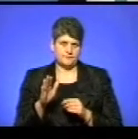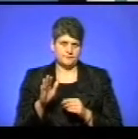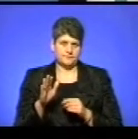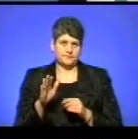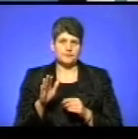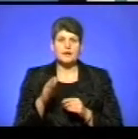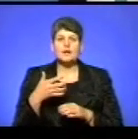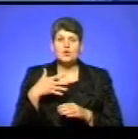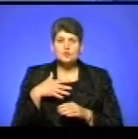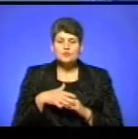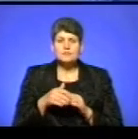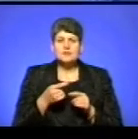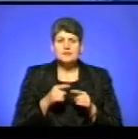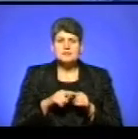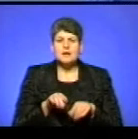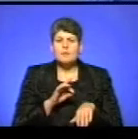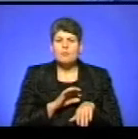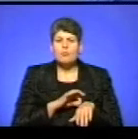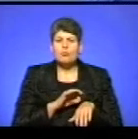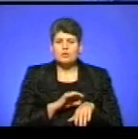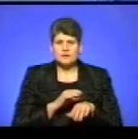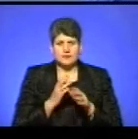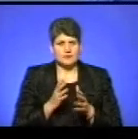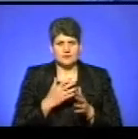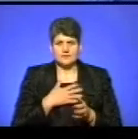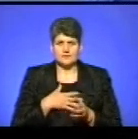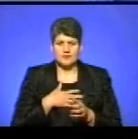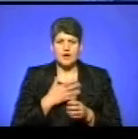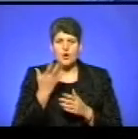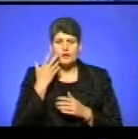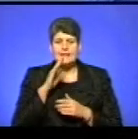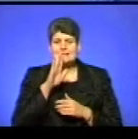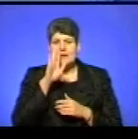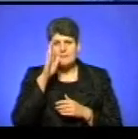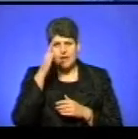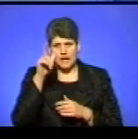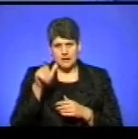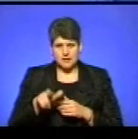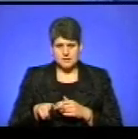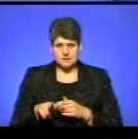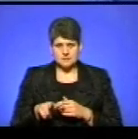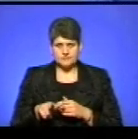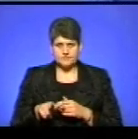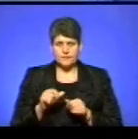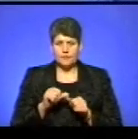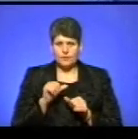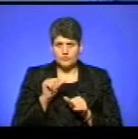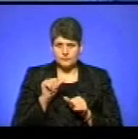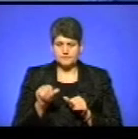Ну, розумієте, серп болит, коли сепаратисти деякі